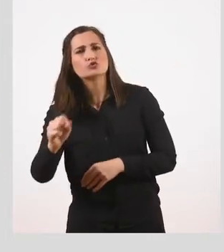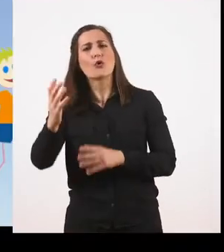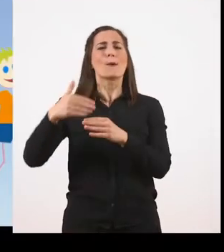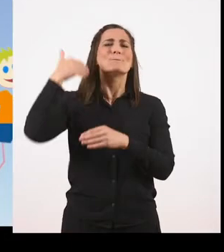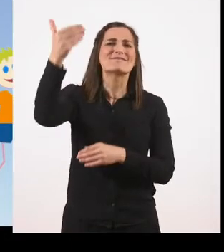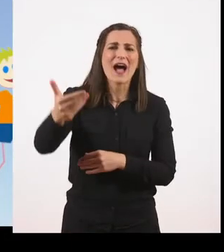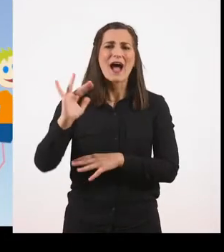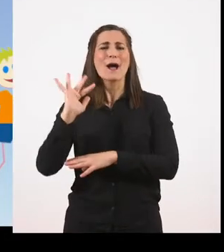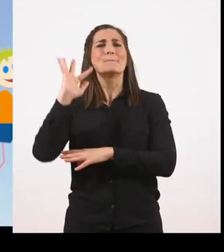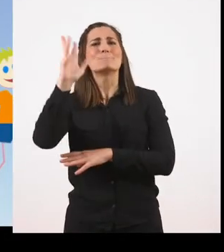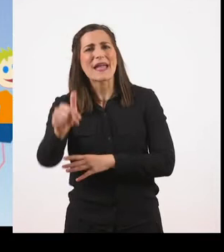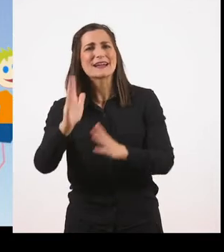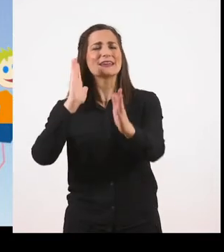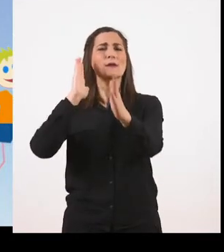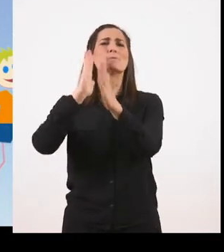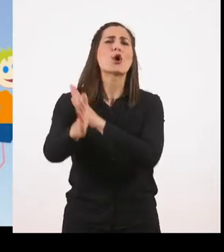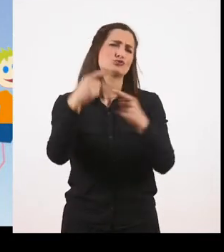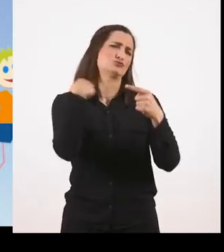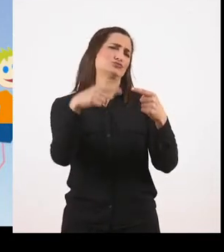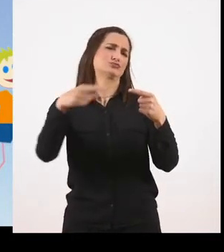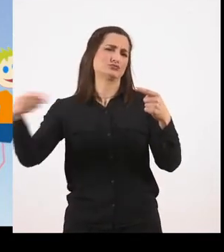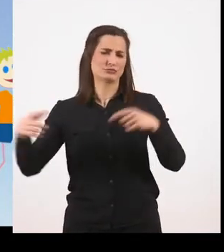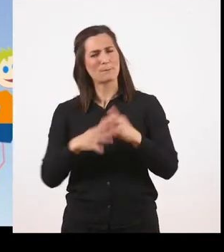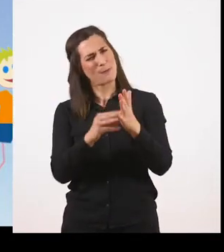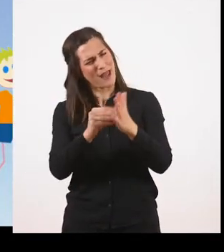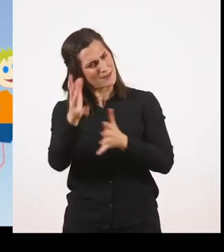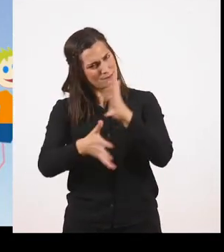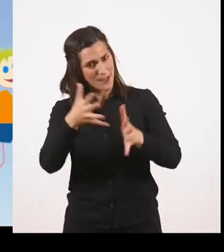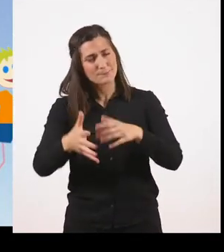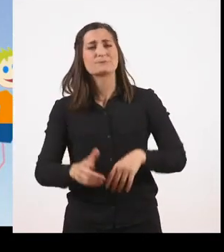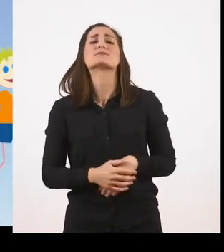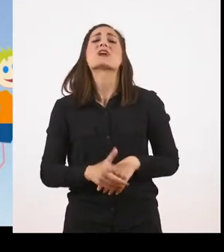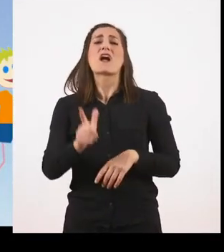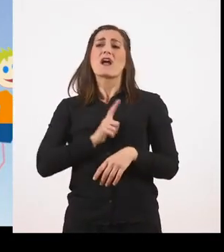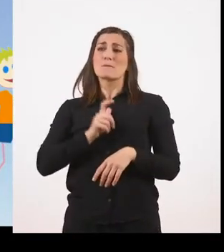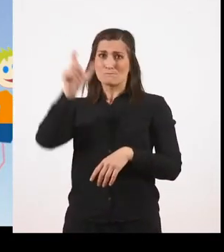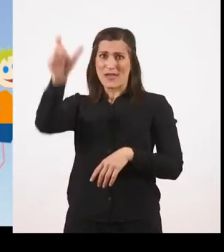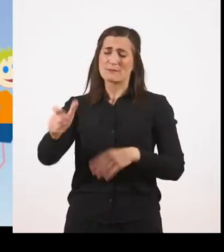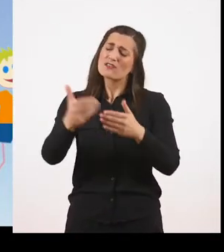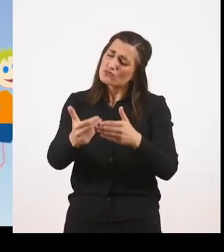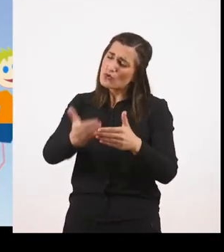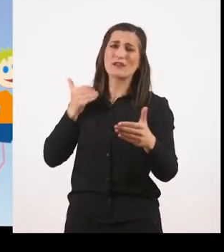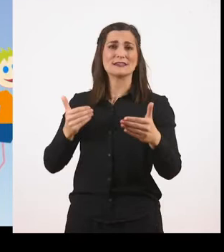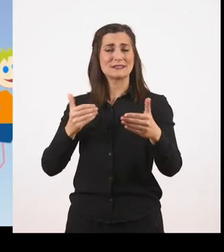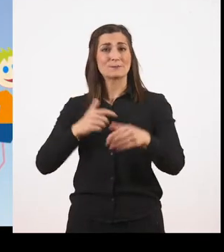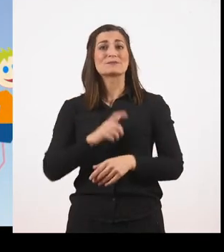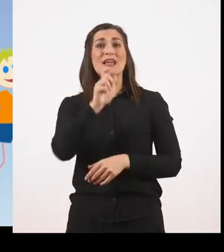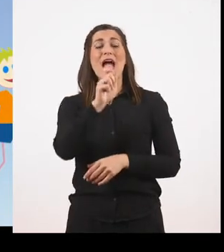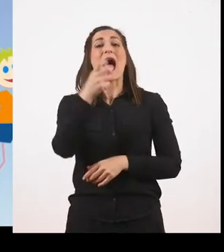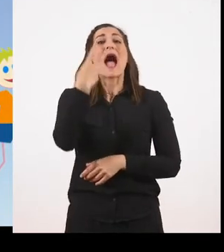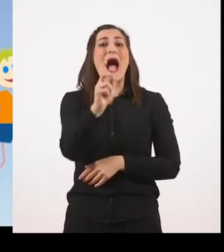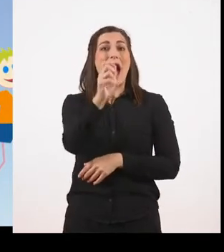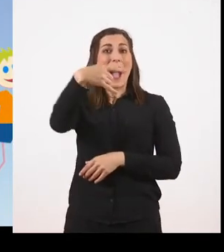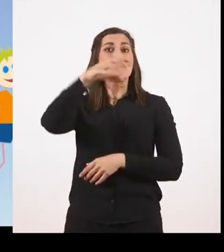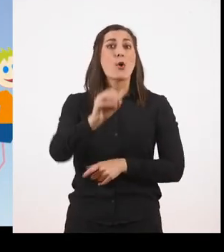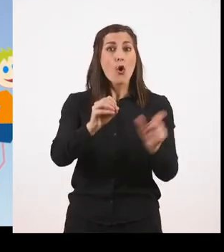μέχρι, προς. Και σας έχω ορισμένα παραδείγματα να τα δούμε. Σε περίμενα από νωρίς. Η πρόθεση από είναι εδώ μαζί